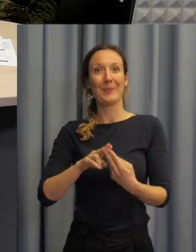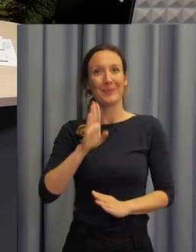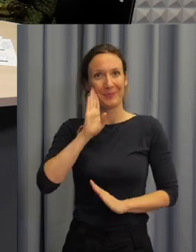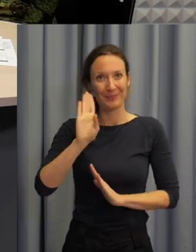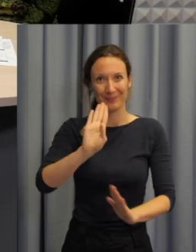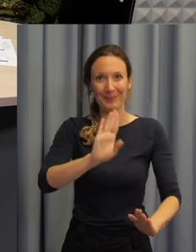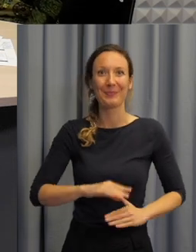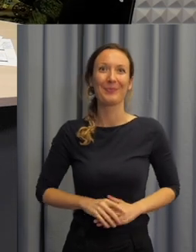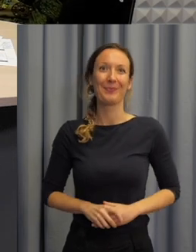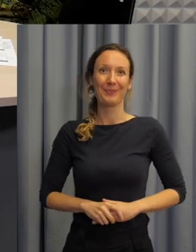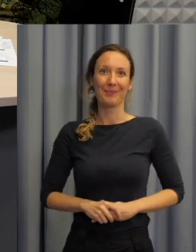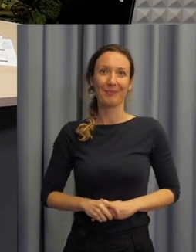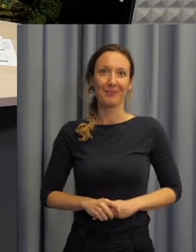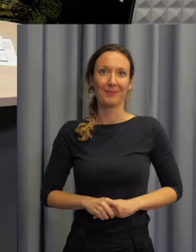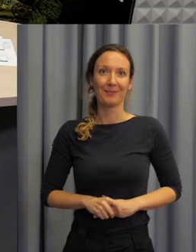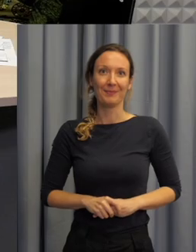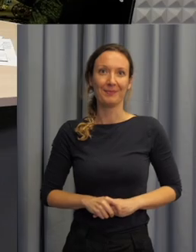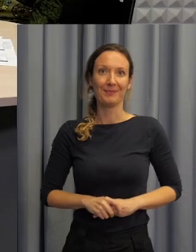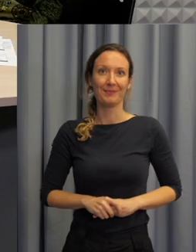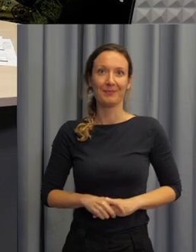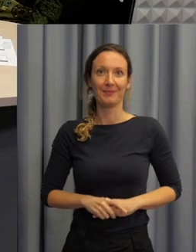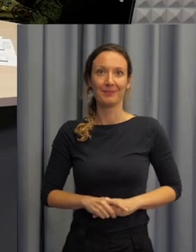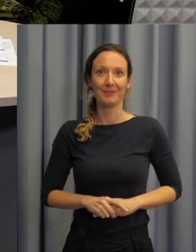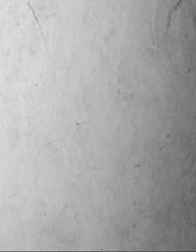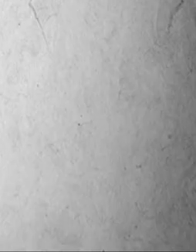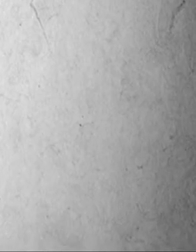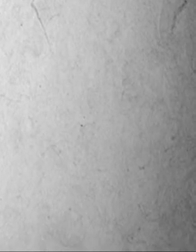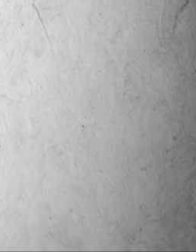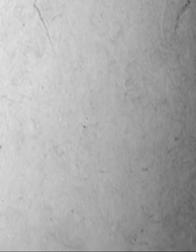upřímně na videonu. Na shledanou. Na shledanou. Na shledanou.